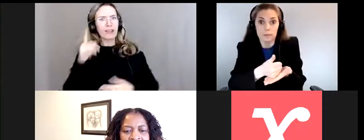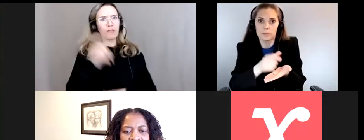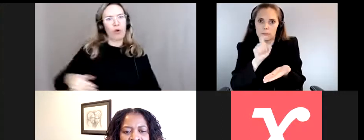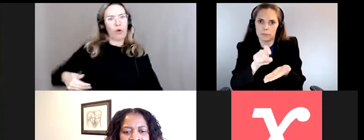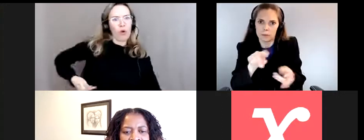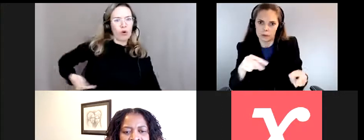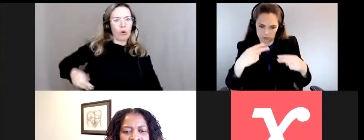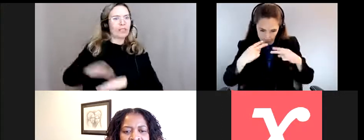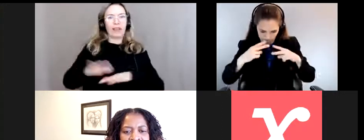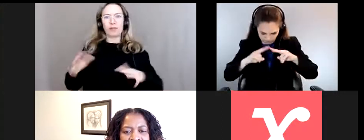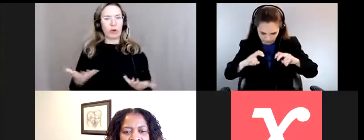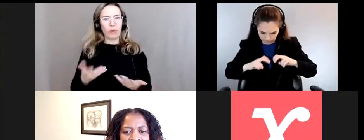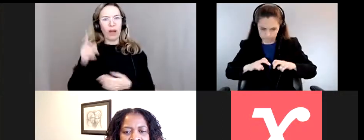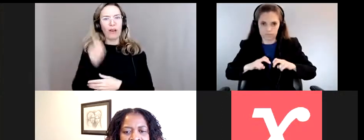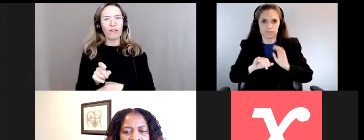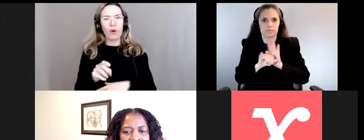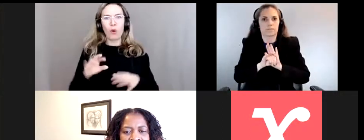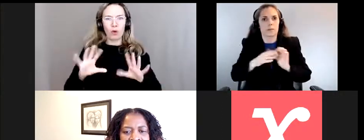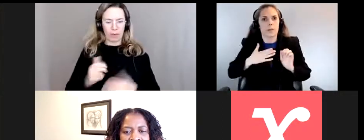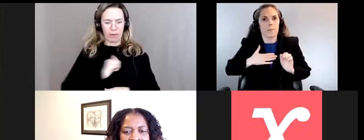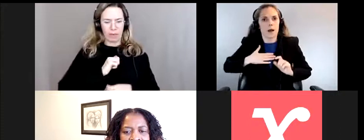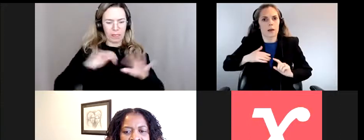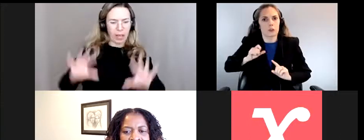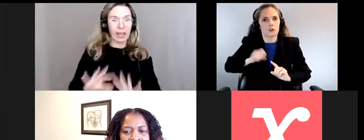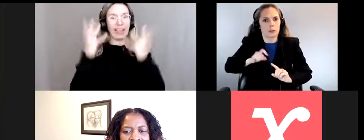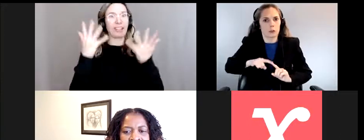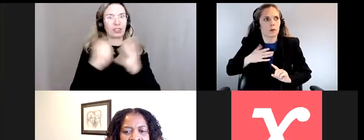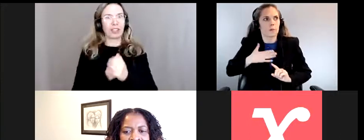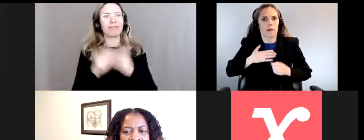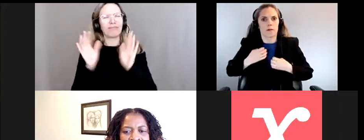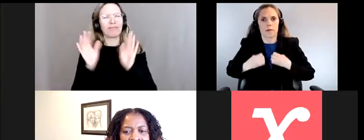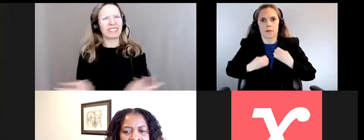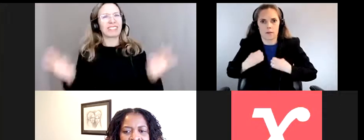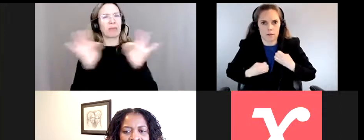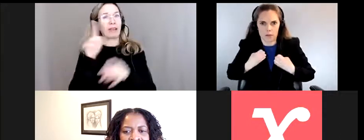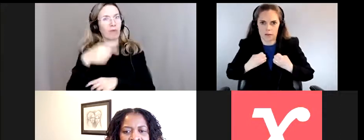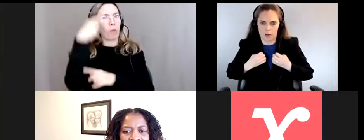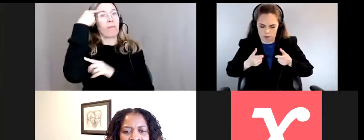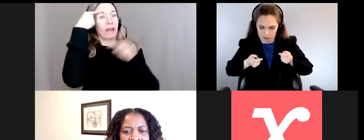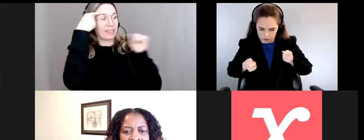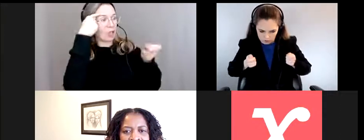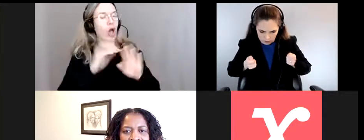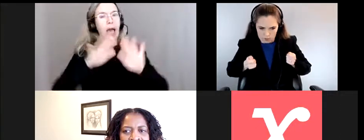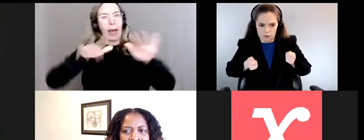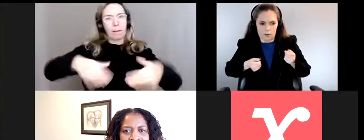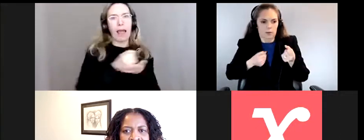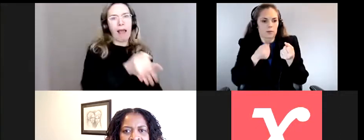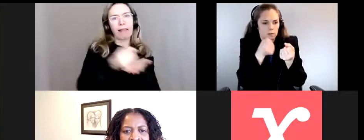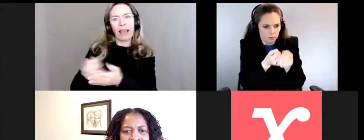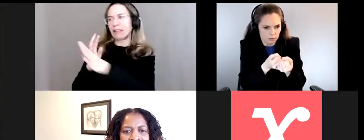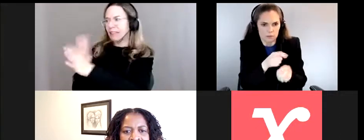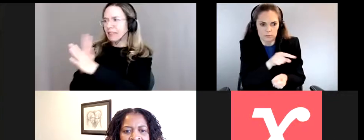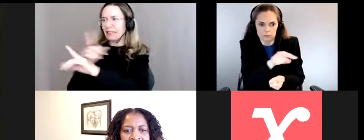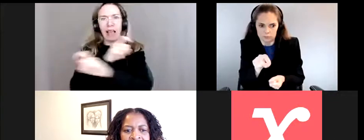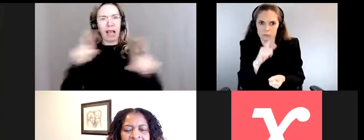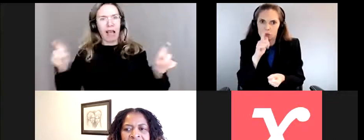façons personnelles de réagir. Donc, c'est important de penser à ça avant de commencer à essayer d'aider des clients ou des clientes